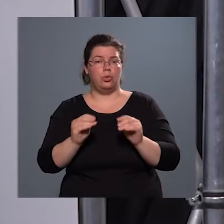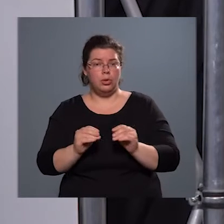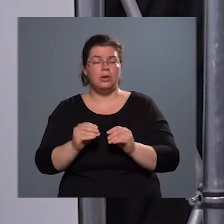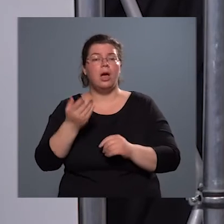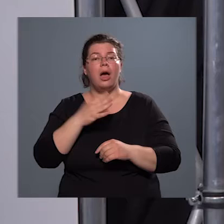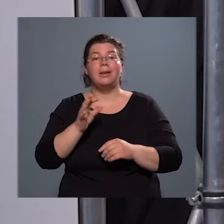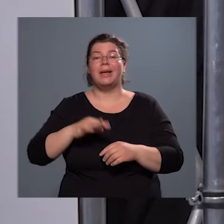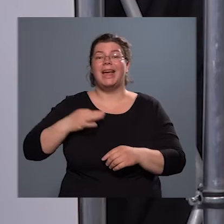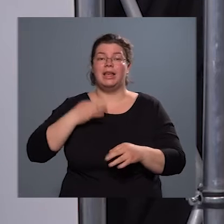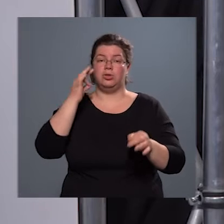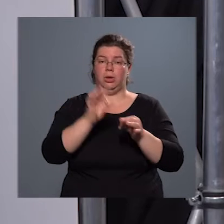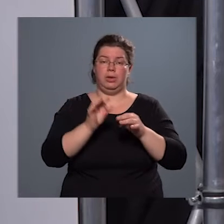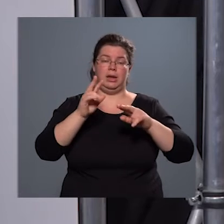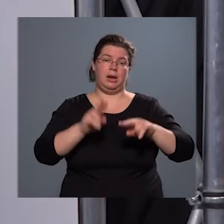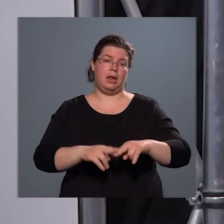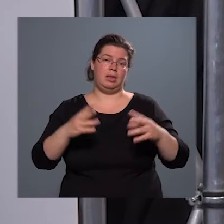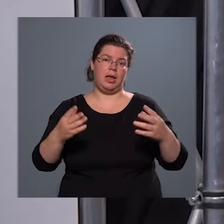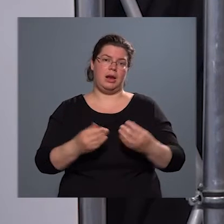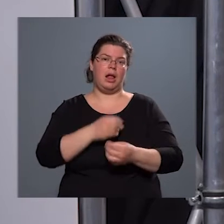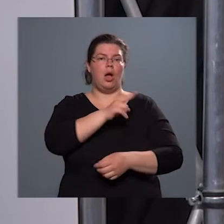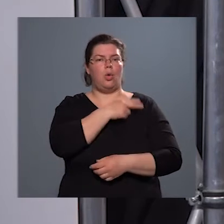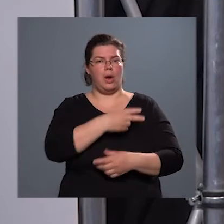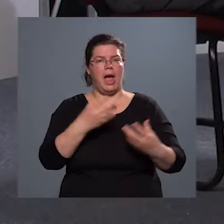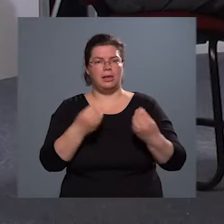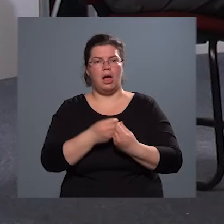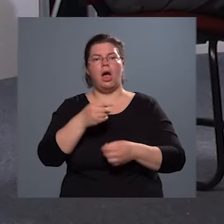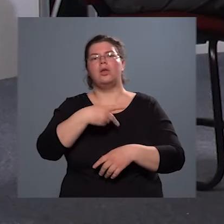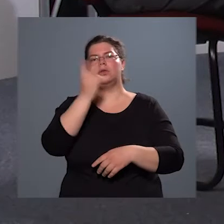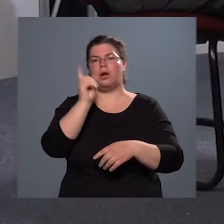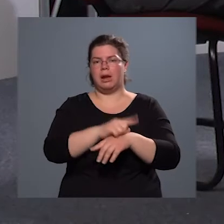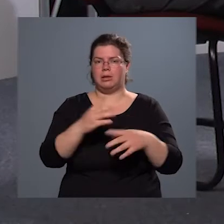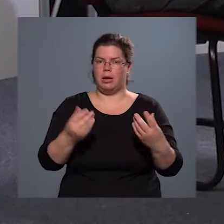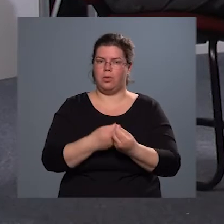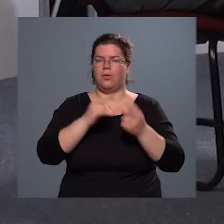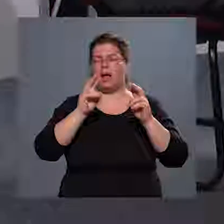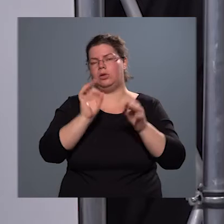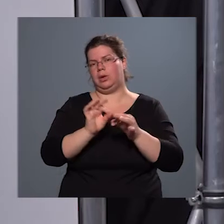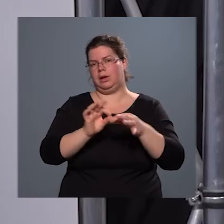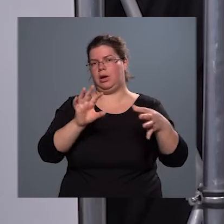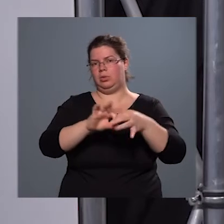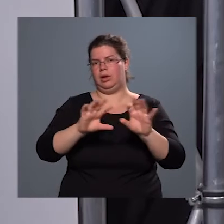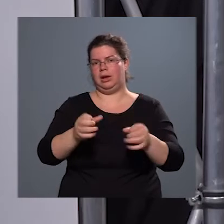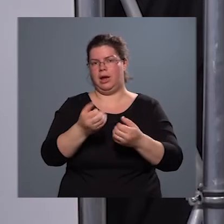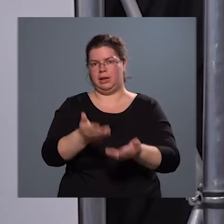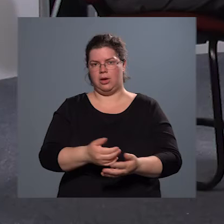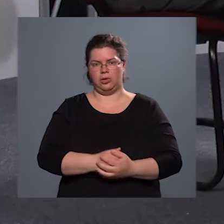az egészségügyi rendszerrel, vagyis a kórházzal, szakrendelővel történő kapcsolat kialakítását is.